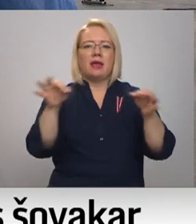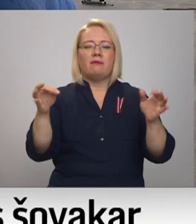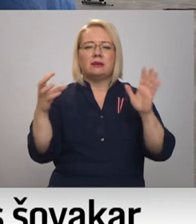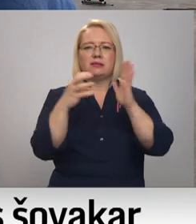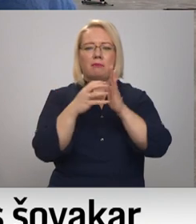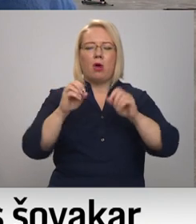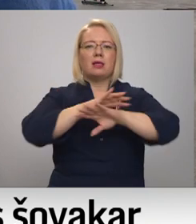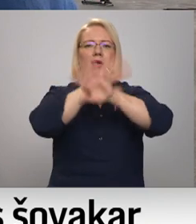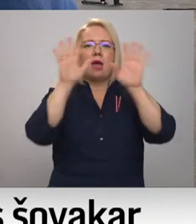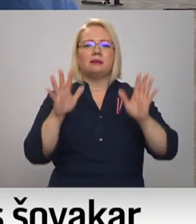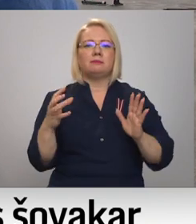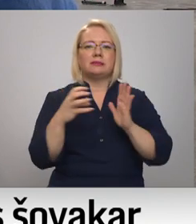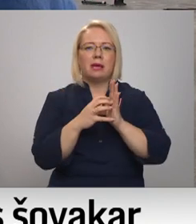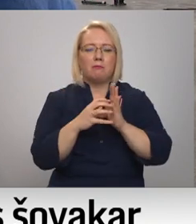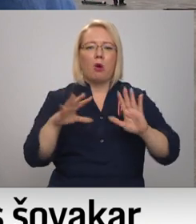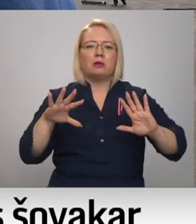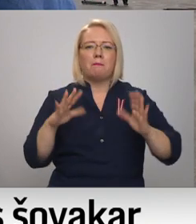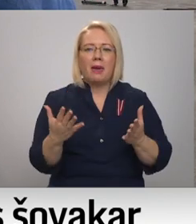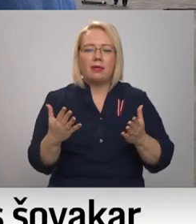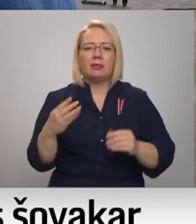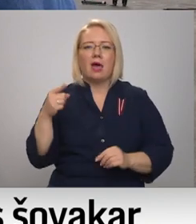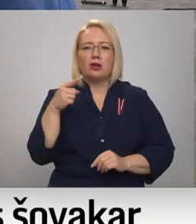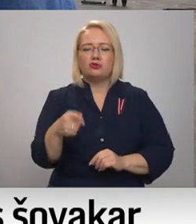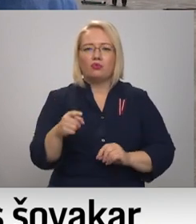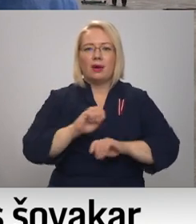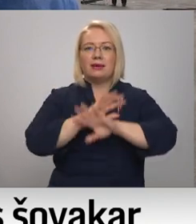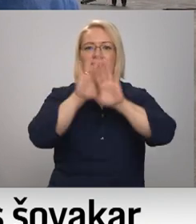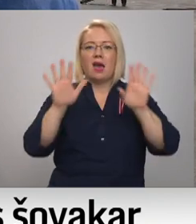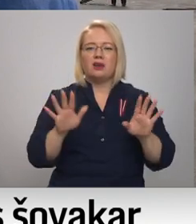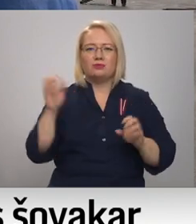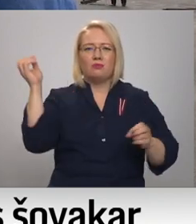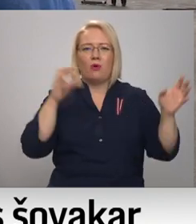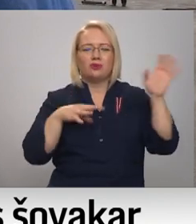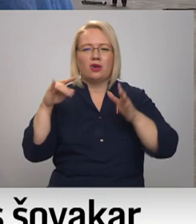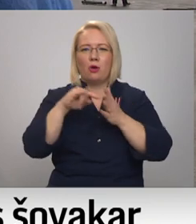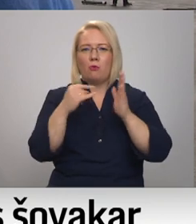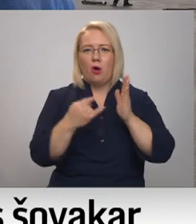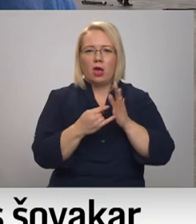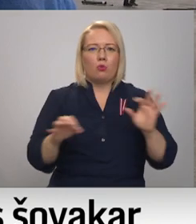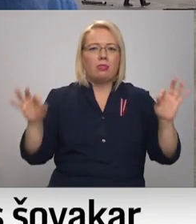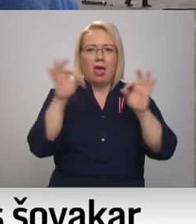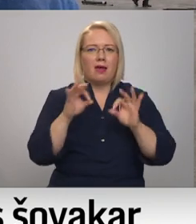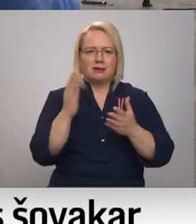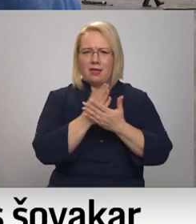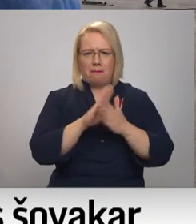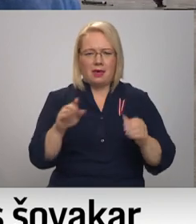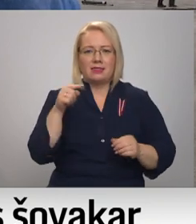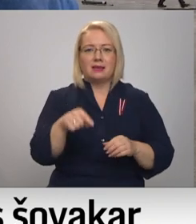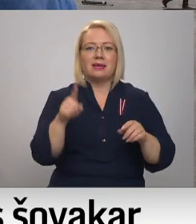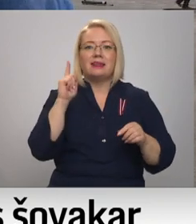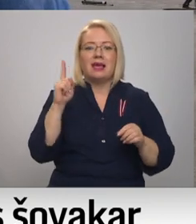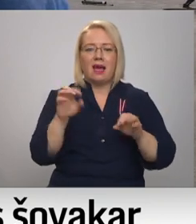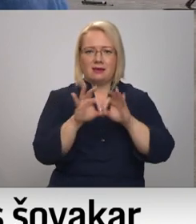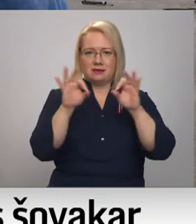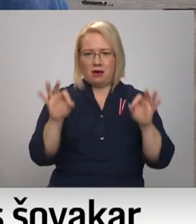gaismas simbols, bet ar šo izgaismošanas projektu nekas nebeidz. Tas ir tikai sākums.